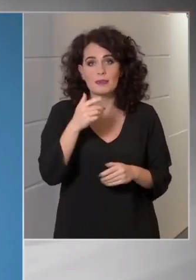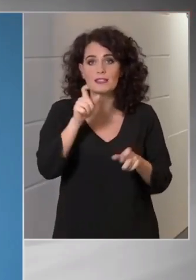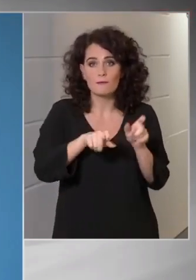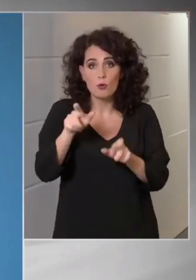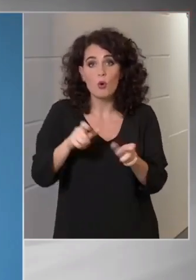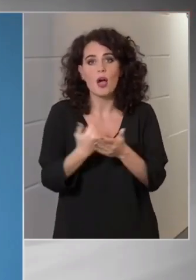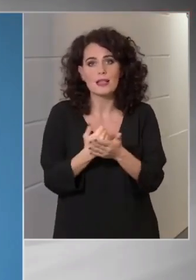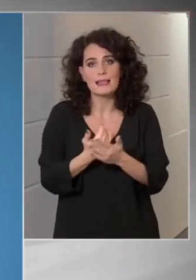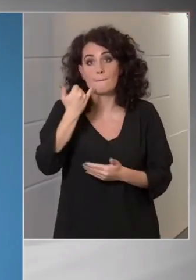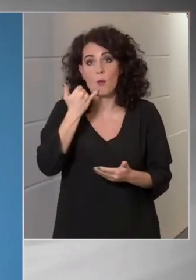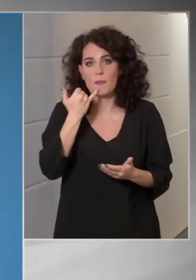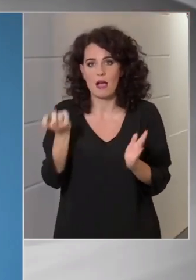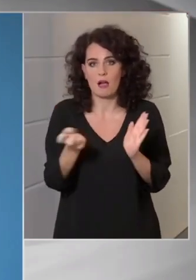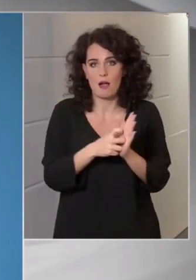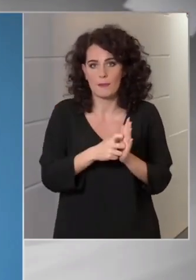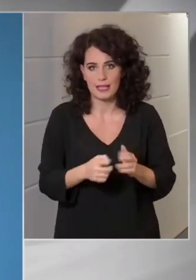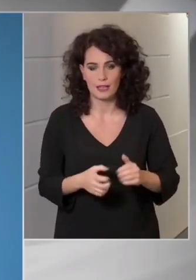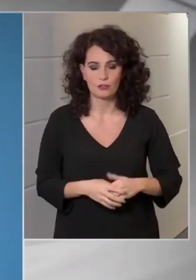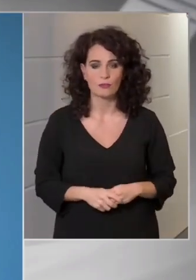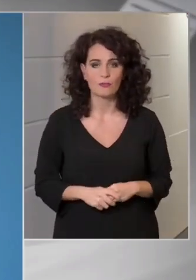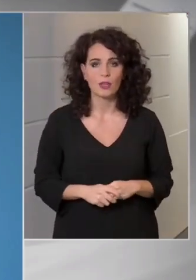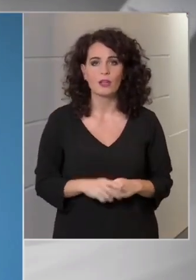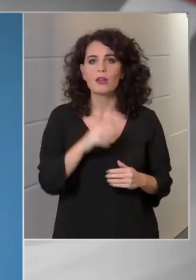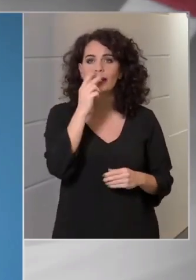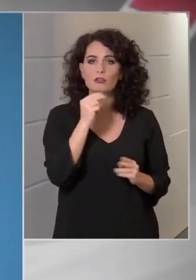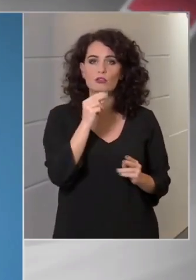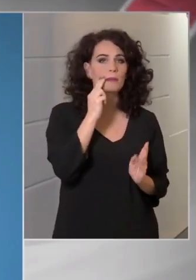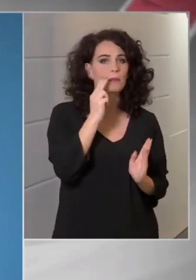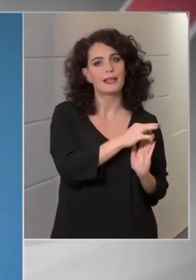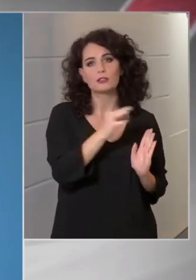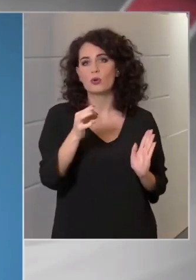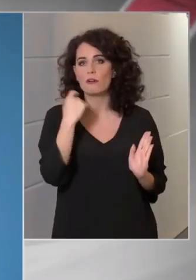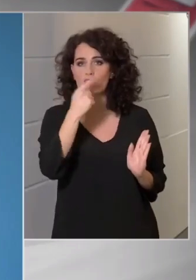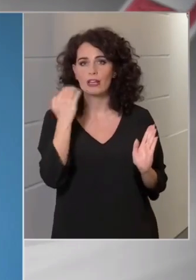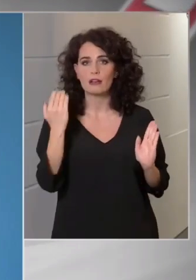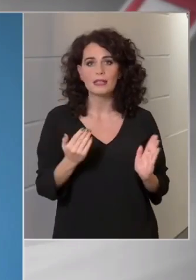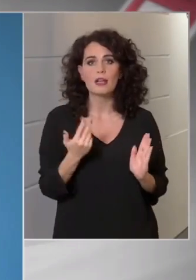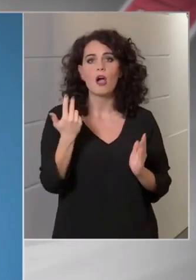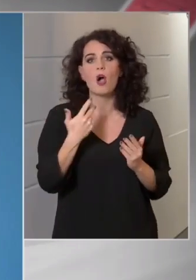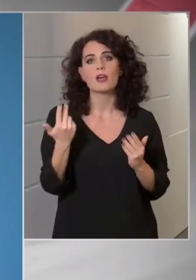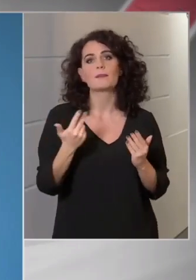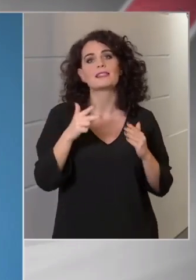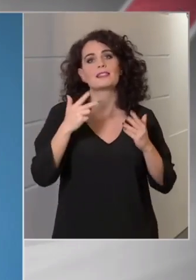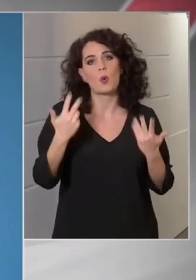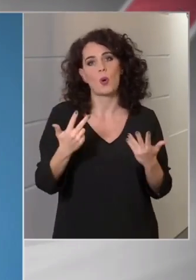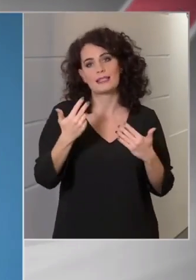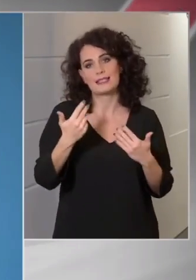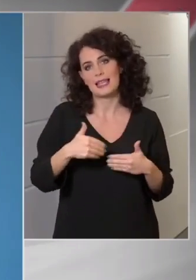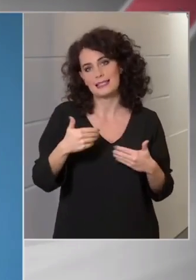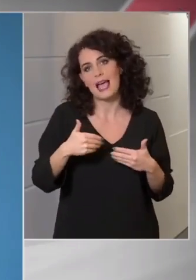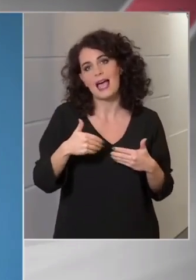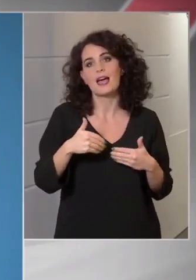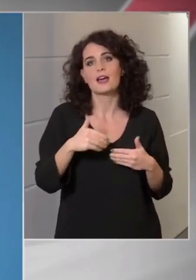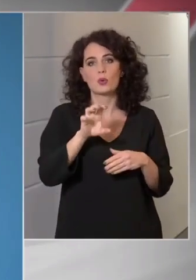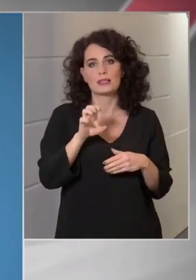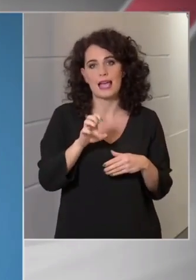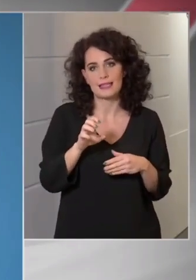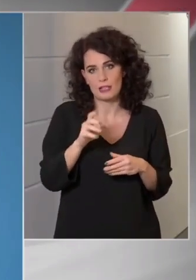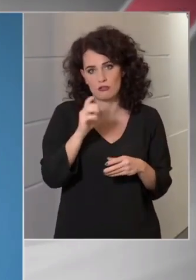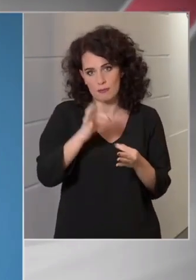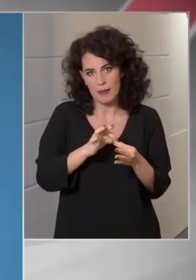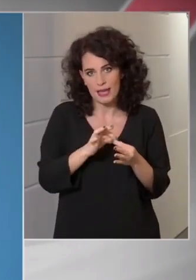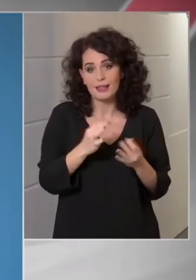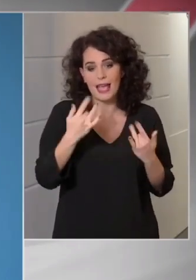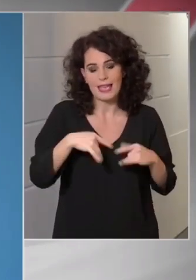mobil alkalmazást. A rendőrség péntektől vasárnapig 38520 esetben a helyszínen ellenőrizte